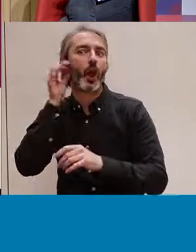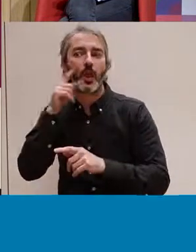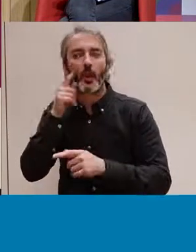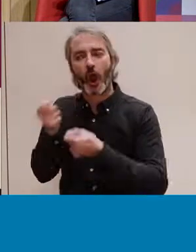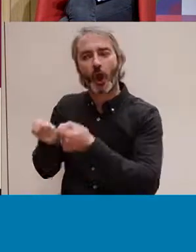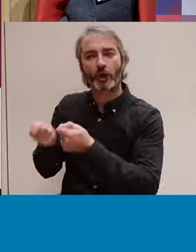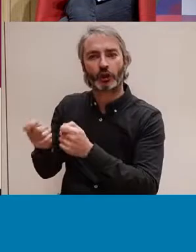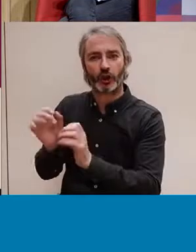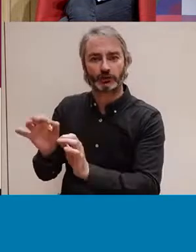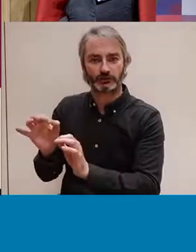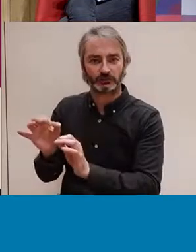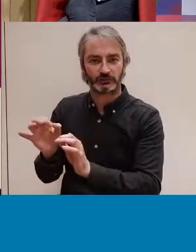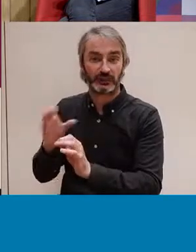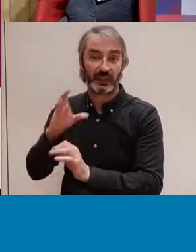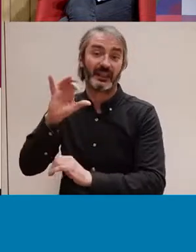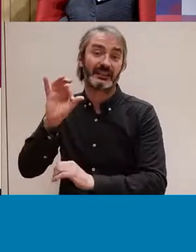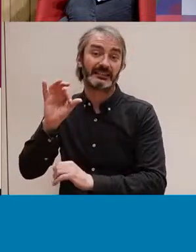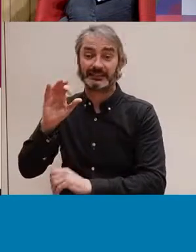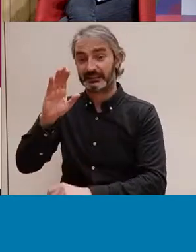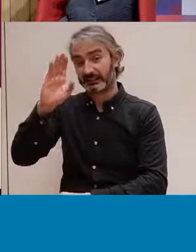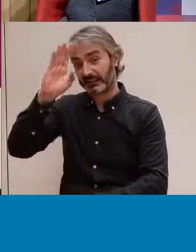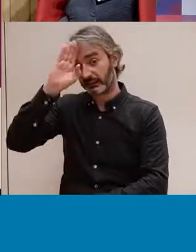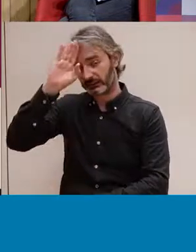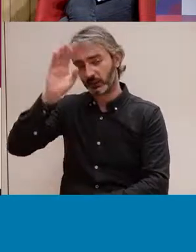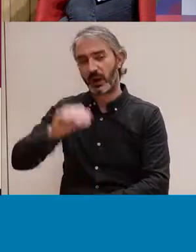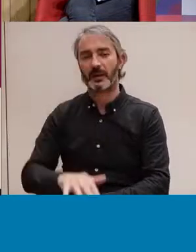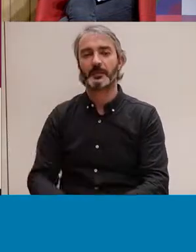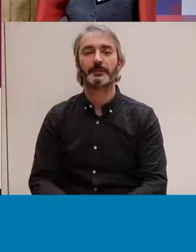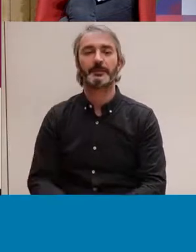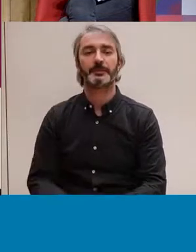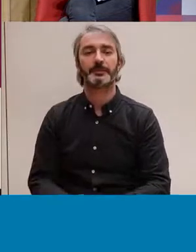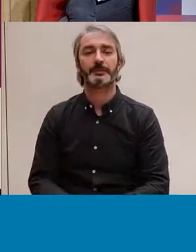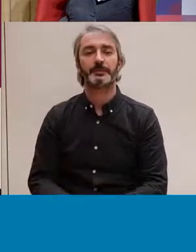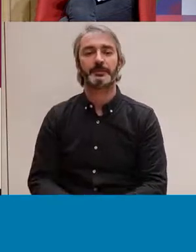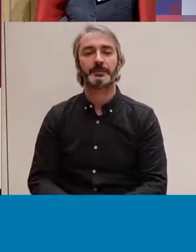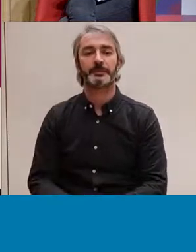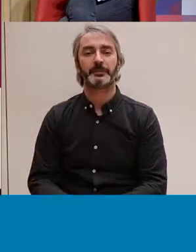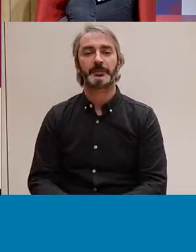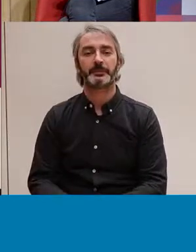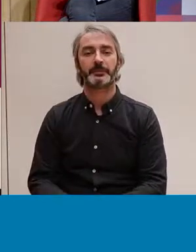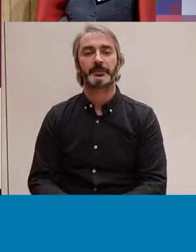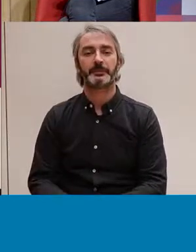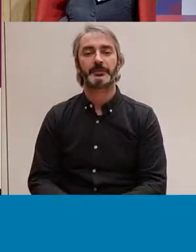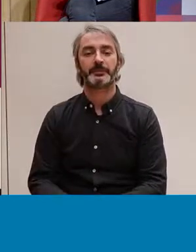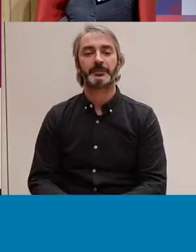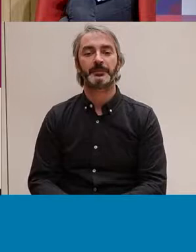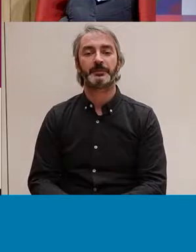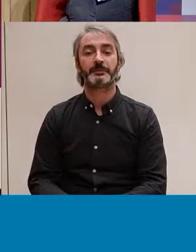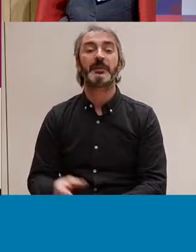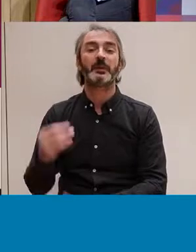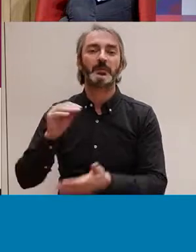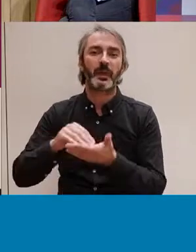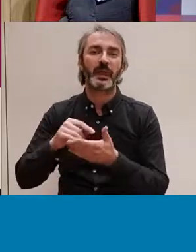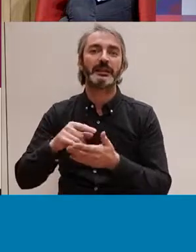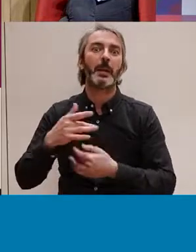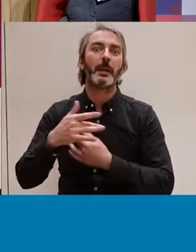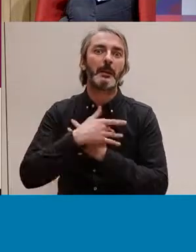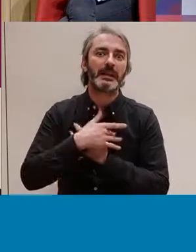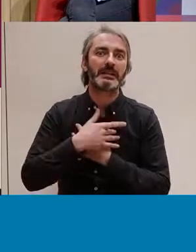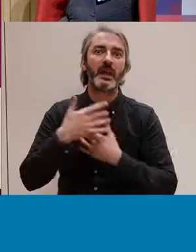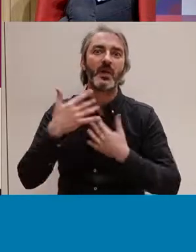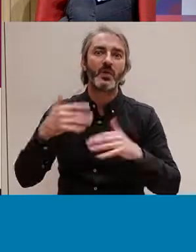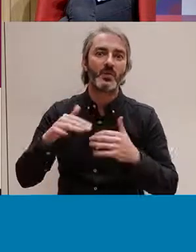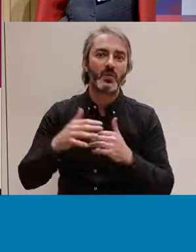cis heterosexuals. A part d'això aquest mite de la virginitat que per nosaltres també genera una